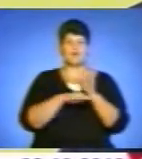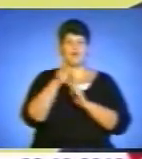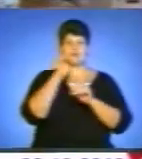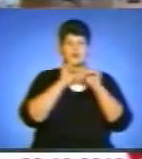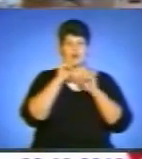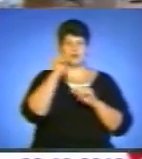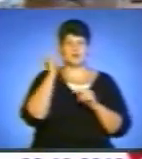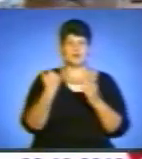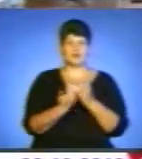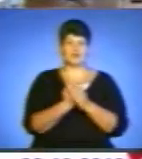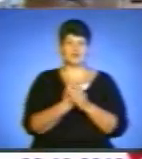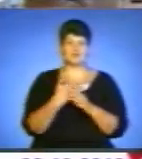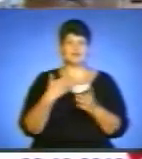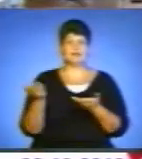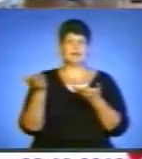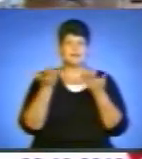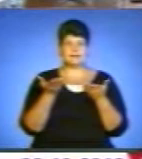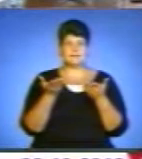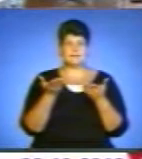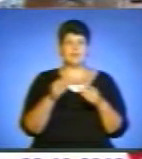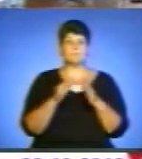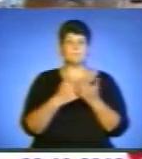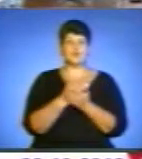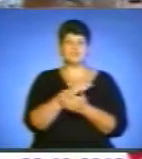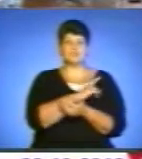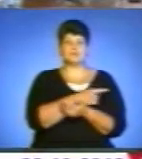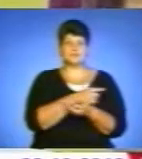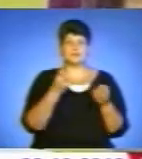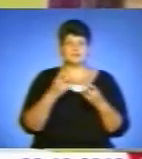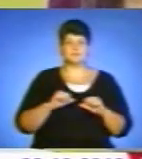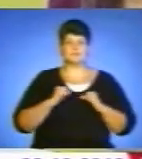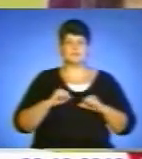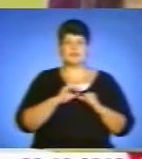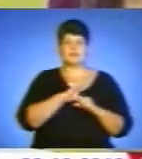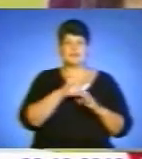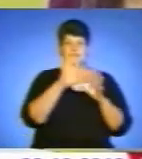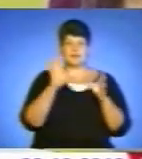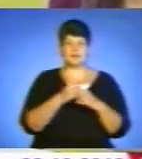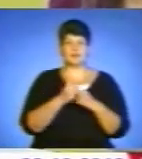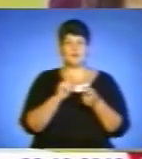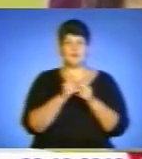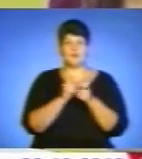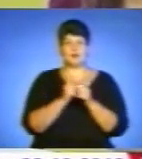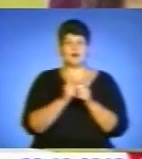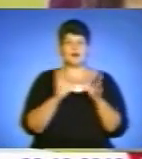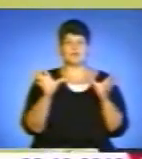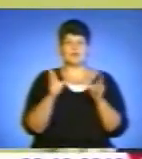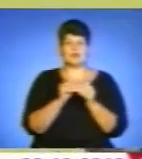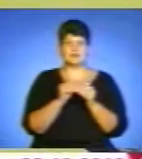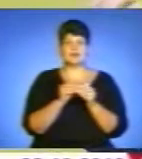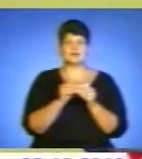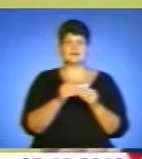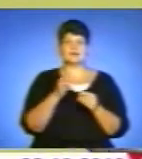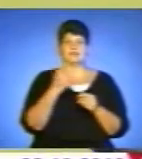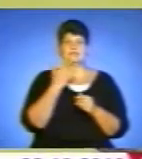нового скликання. На думку Юрія Костенка, політичним силам необхідно прагнути не взаємопоборювання, а об'єднання заради національних інтересів,